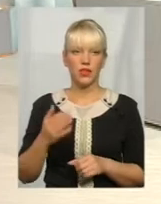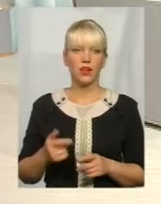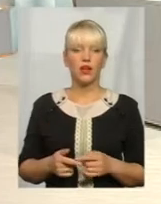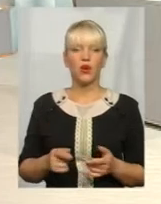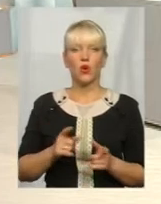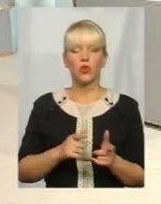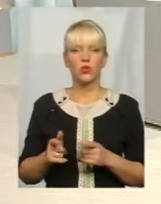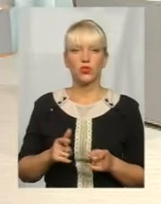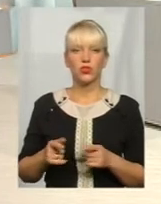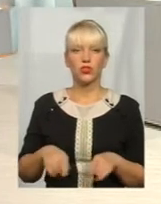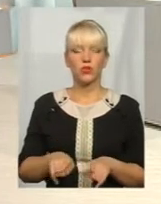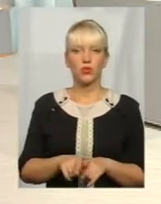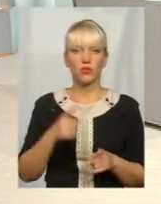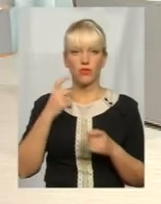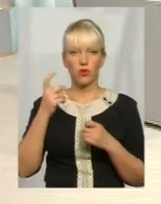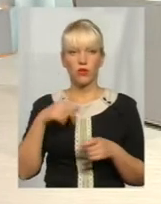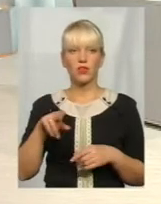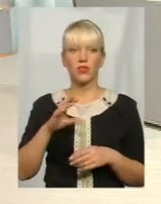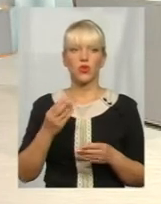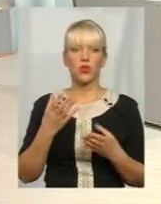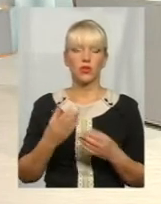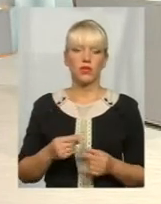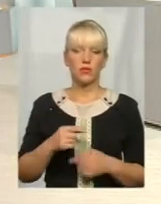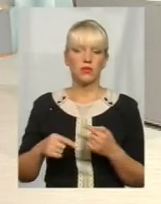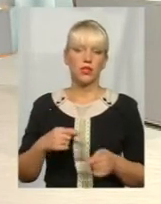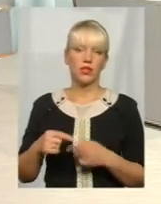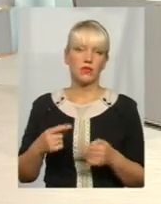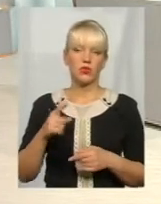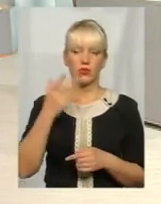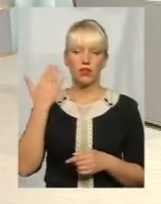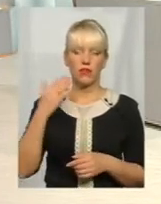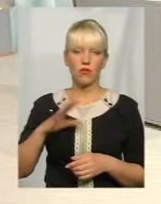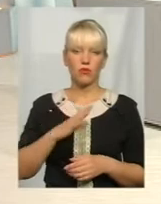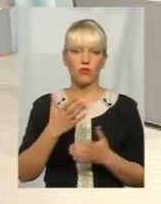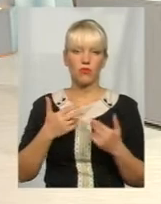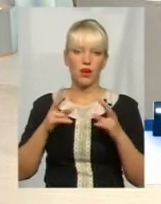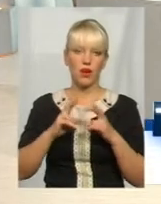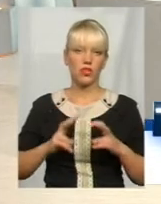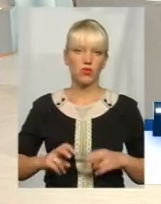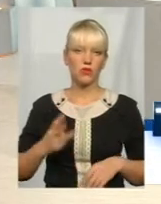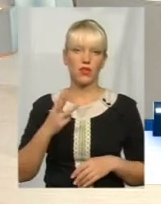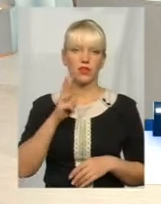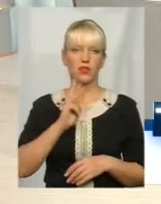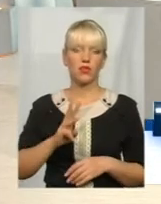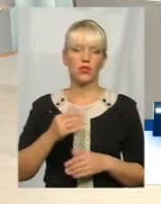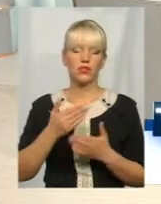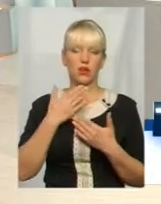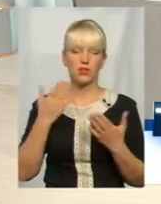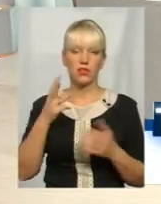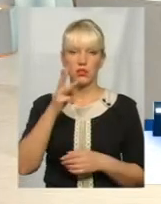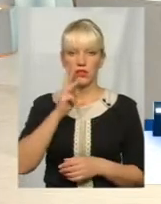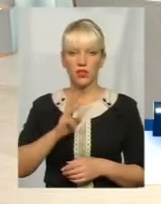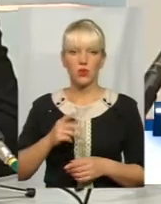Готуючи таку інформацію до Дня підприємця, який нещодавно відбувся, ми аналізували останні три роки, то за останні три роки